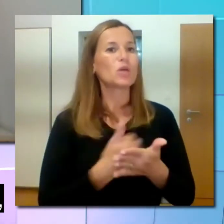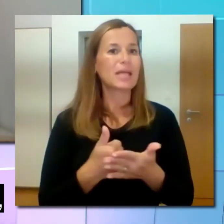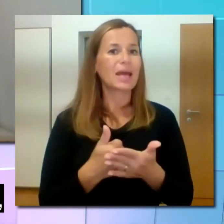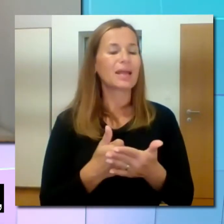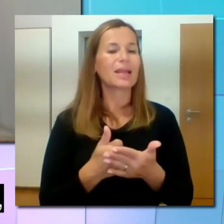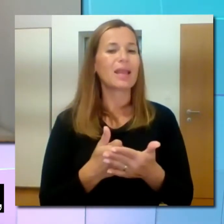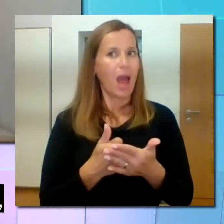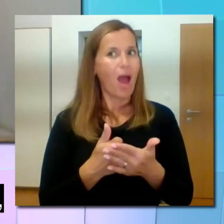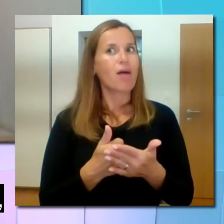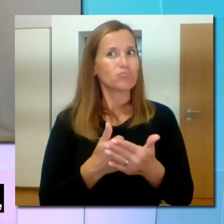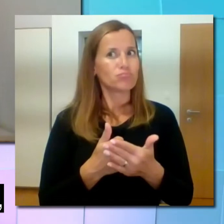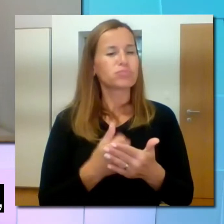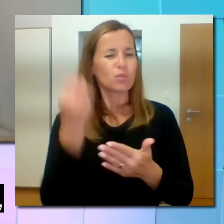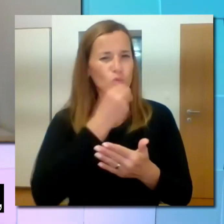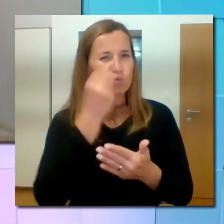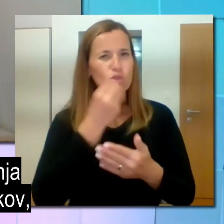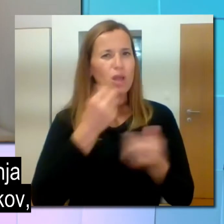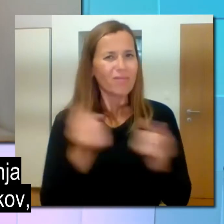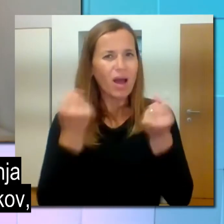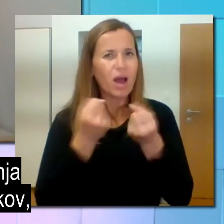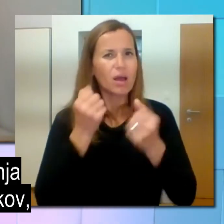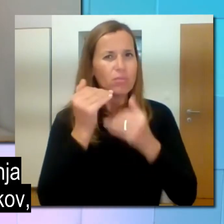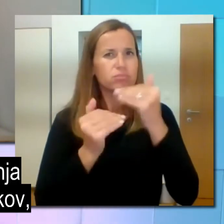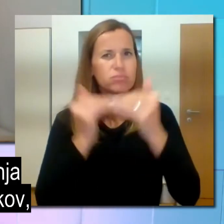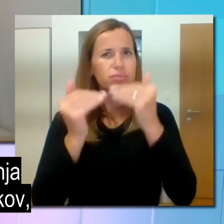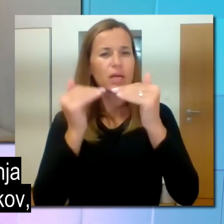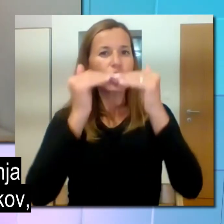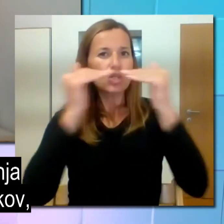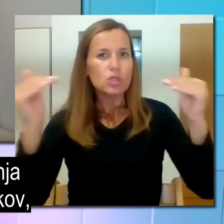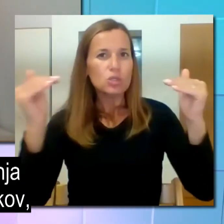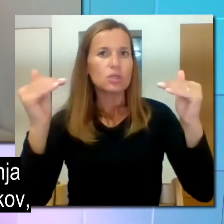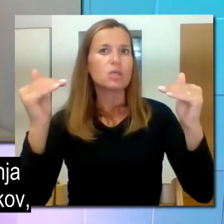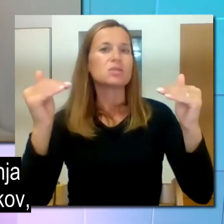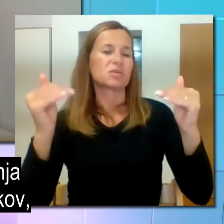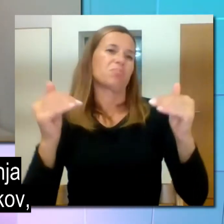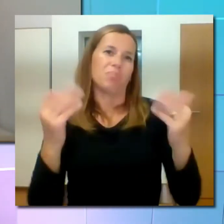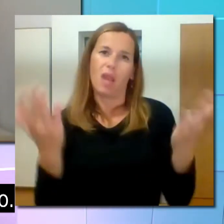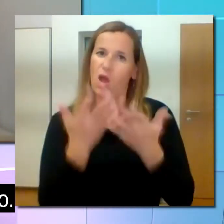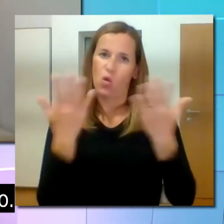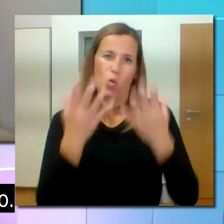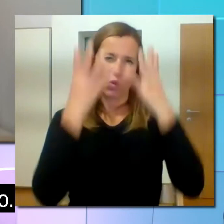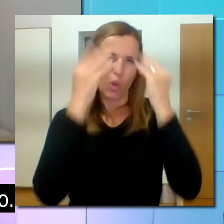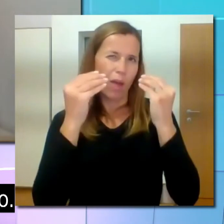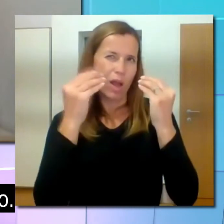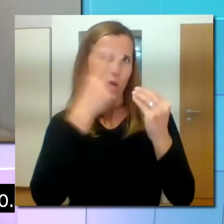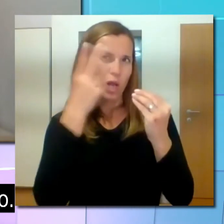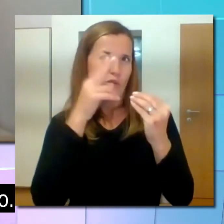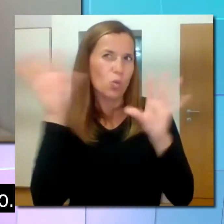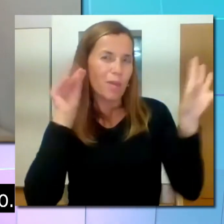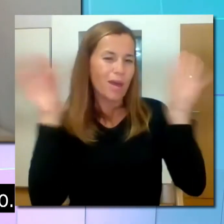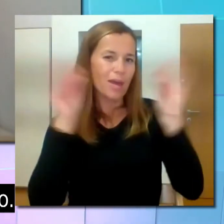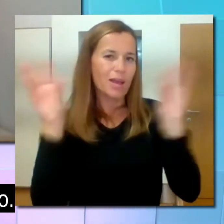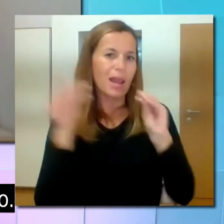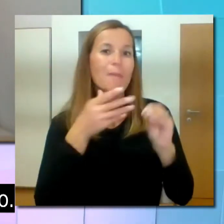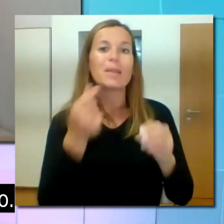stopnjo razumevanja, normalnega razumevanja, brez dodatnih pripomočkov, je